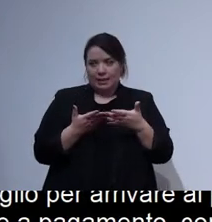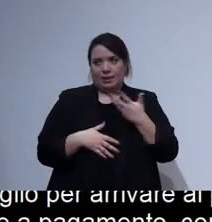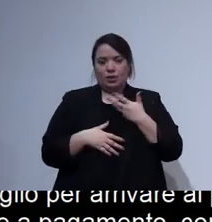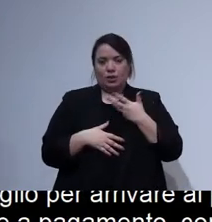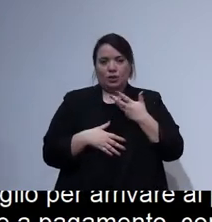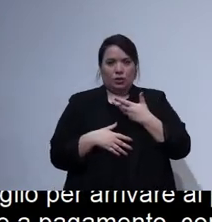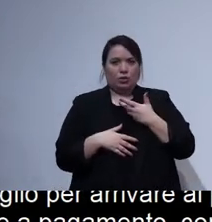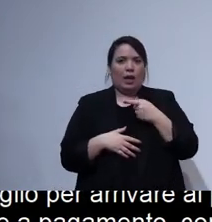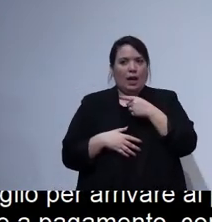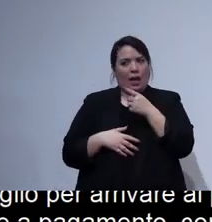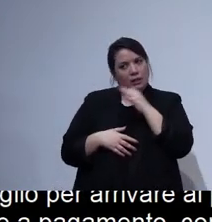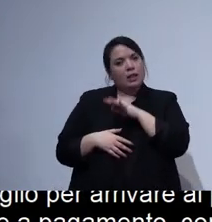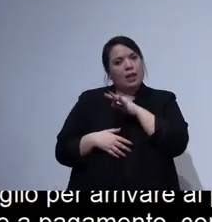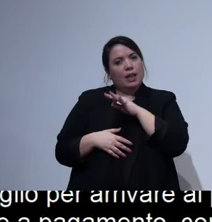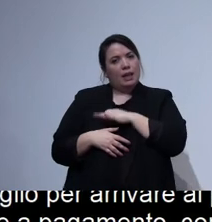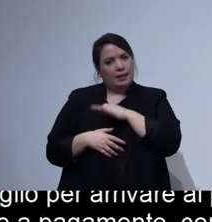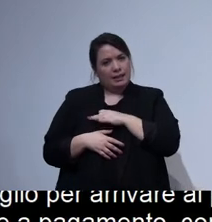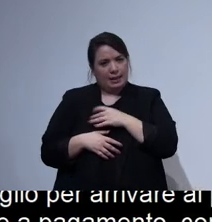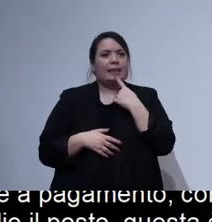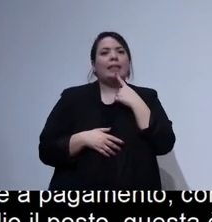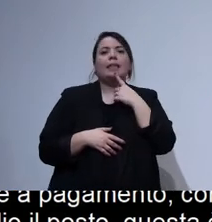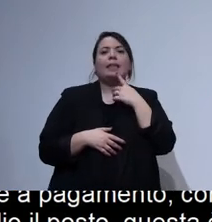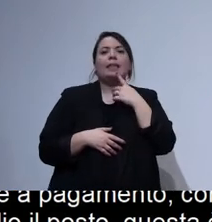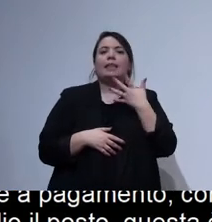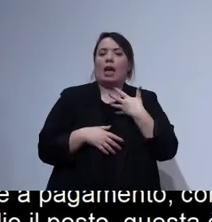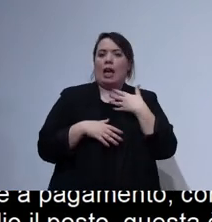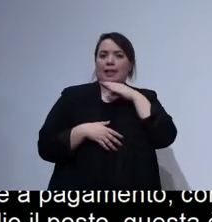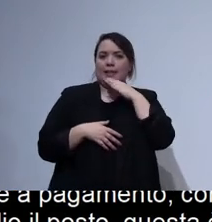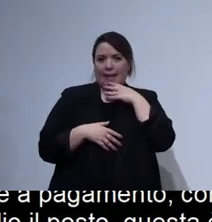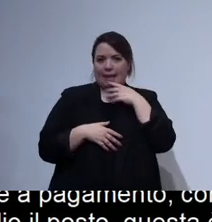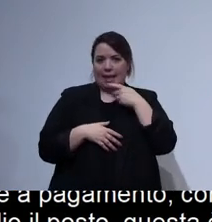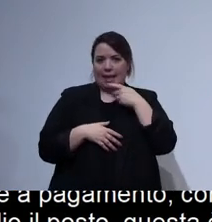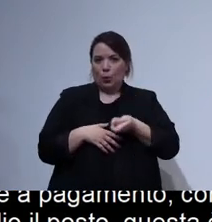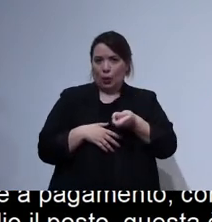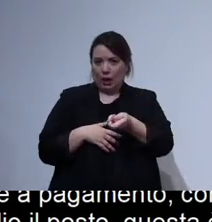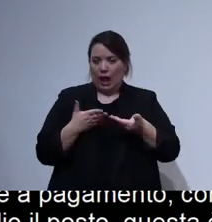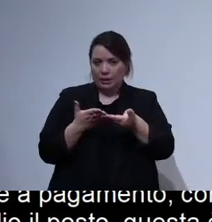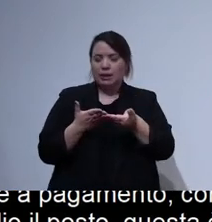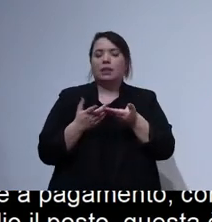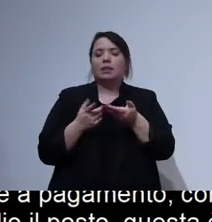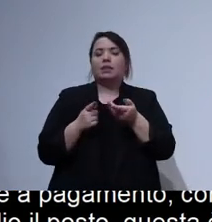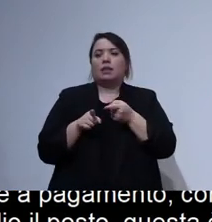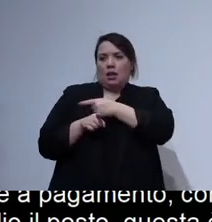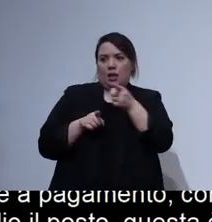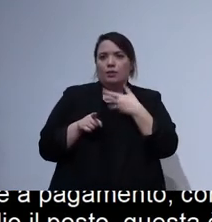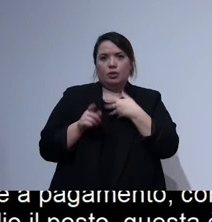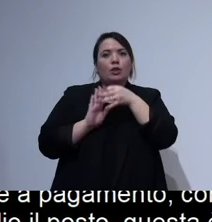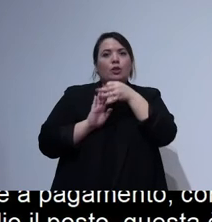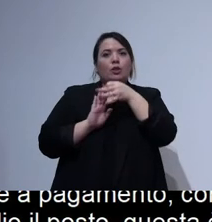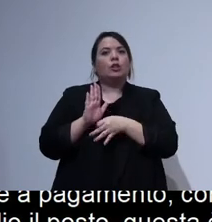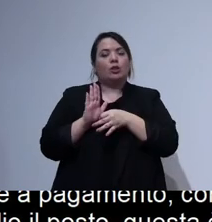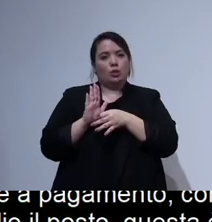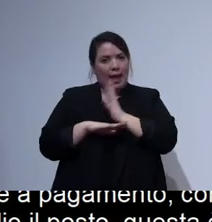voi applicate nel per chi utilizza il cane per chi viaggia con il cane d'assistenza nelle vostre condizioni d'accesso c'è